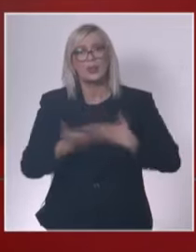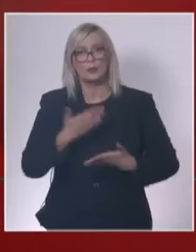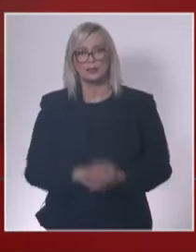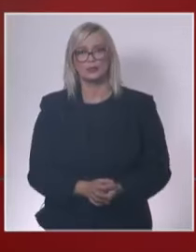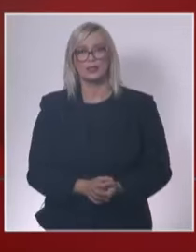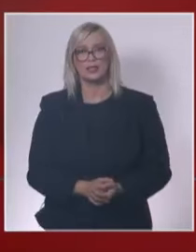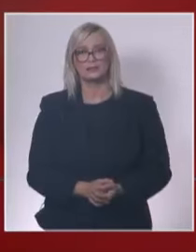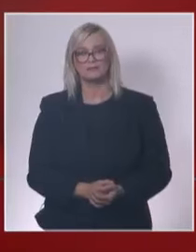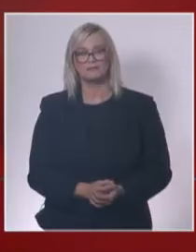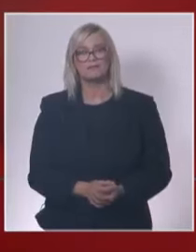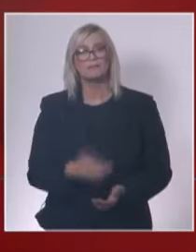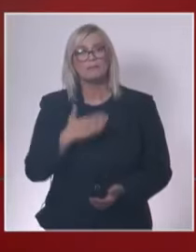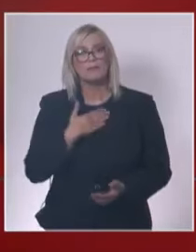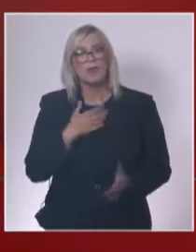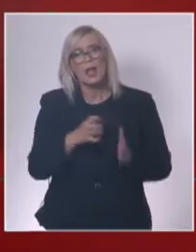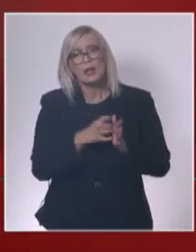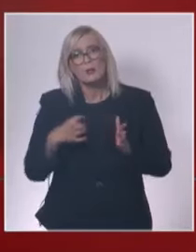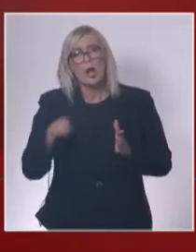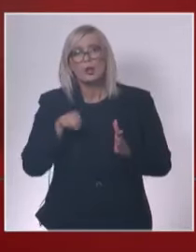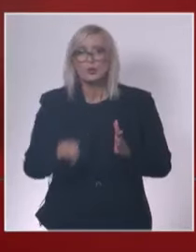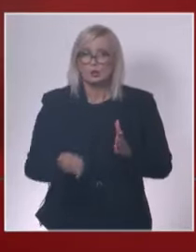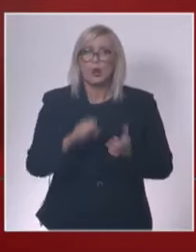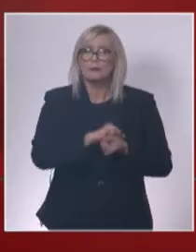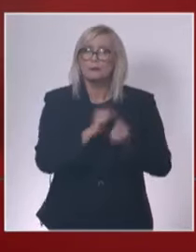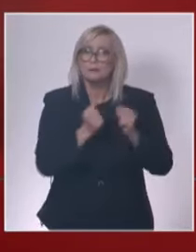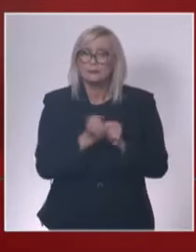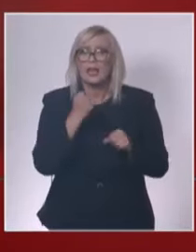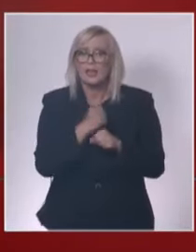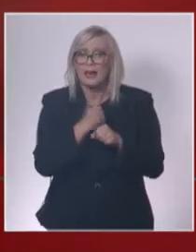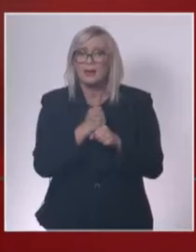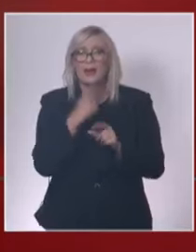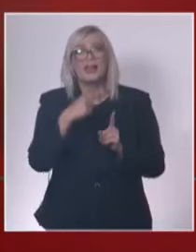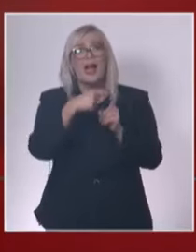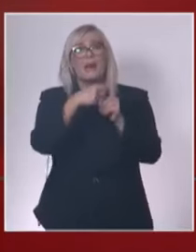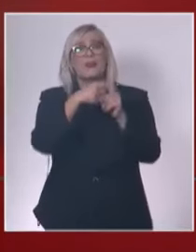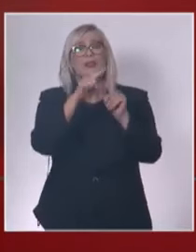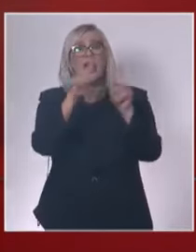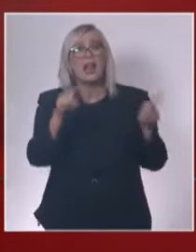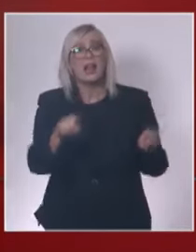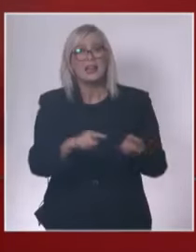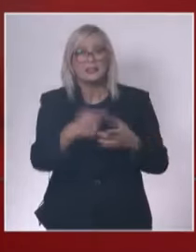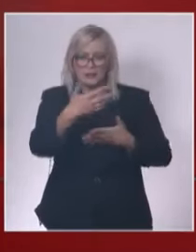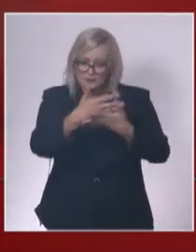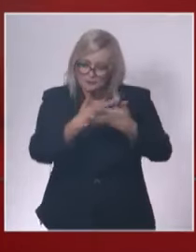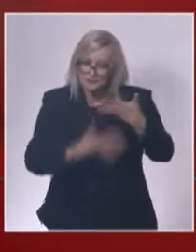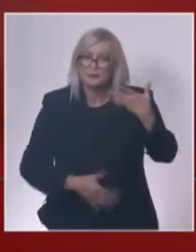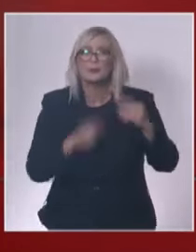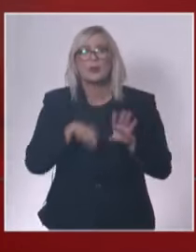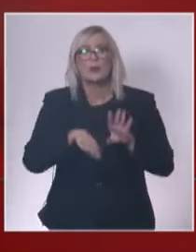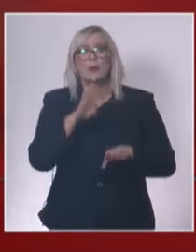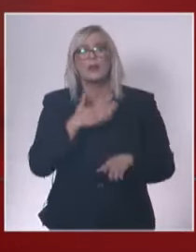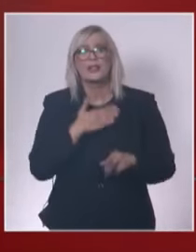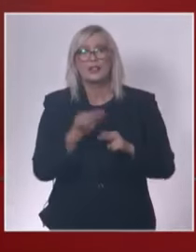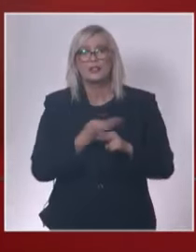Ние ќе продолжиме со оваа заложба да позитивната листа ја прошируваме уште повеќте во нашата